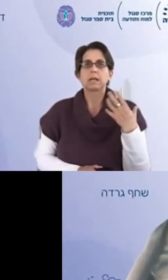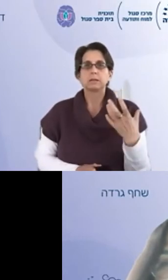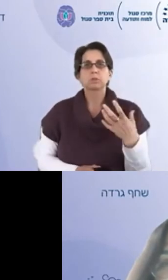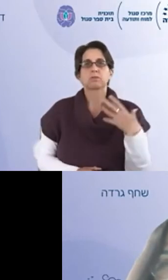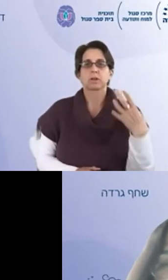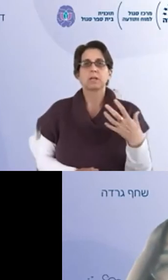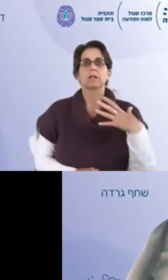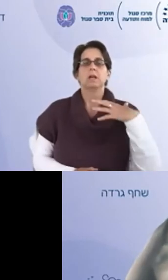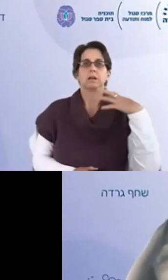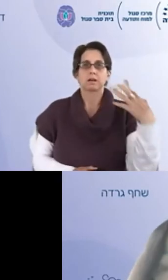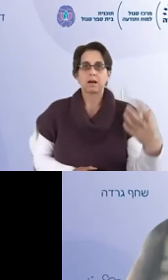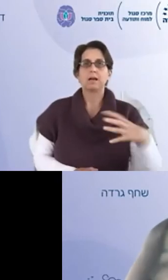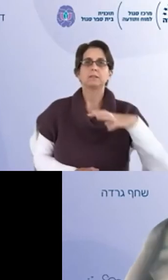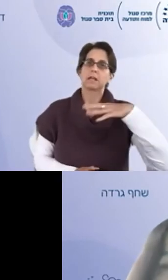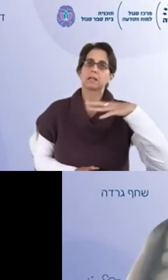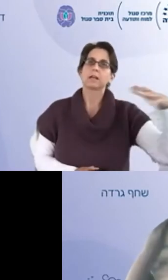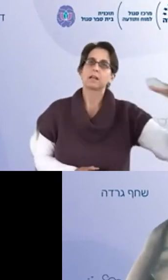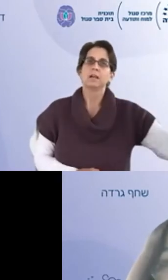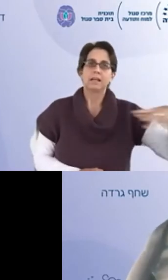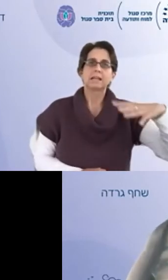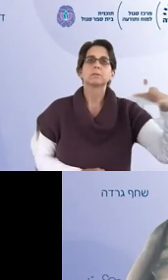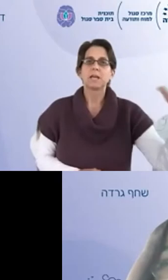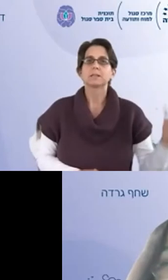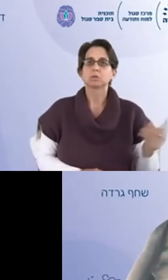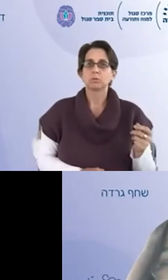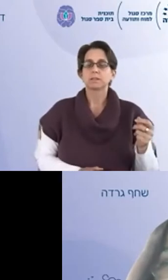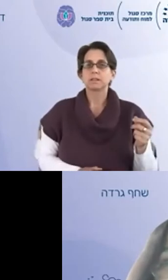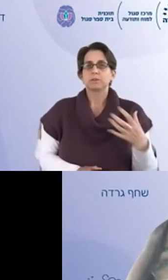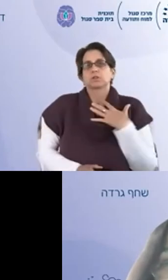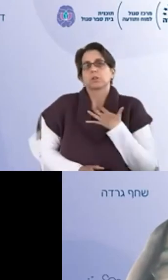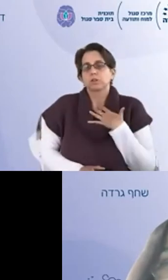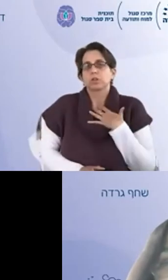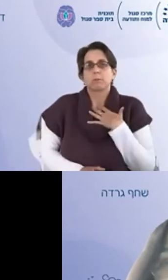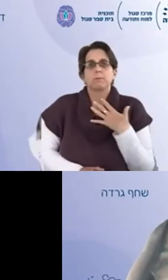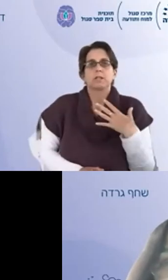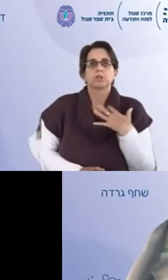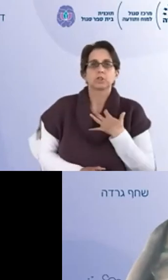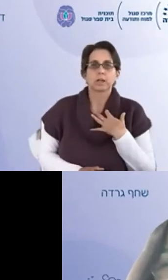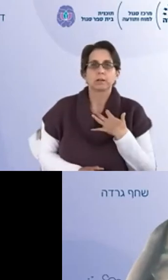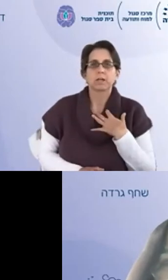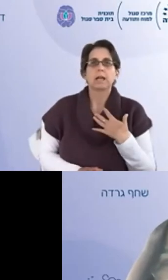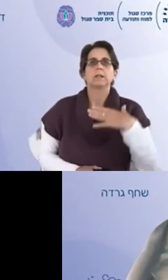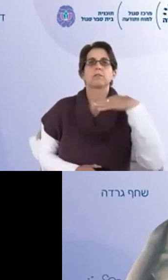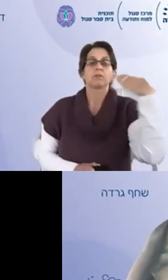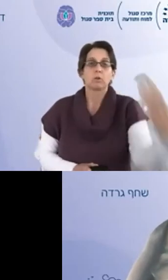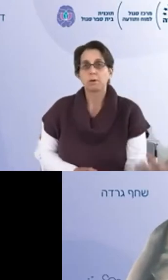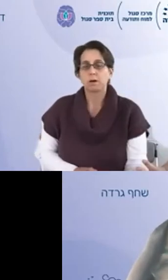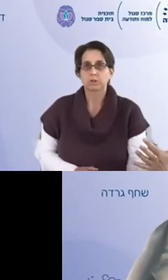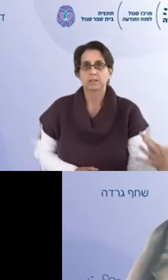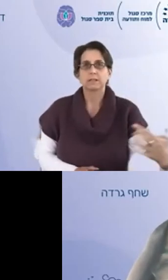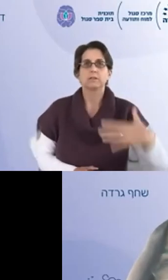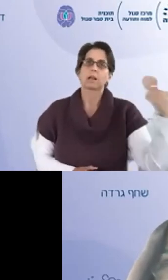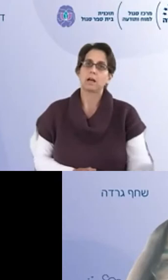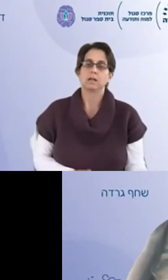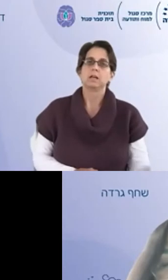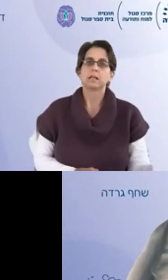כלים שמאשרים לי לקחת ולהתחיל להתמיע את זה בתוך בית הספר כזה שזה לא יישאר ברמה האישית שלי כמנהלת ואפילו לא ברמה